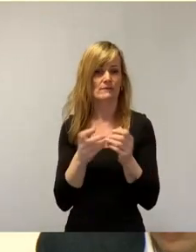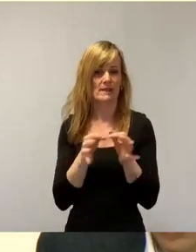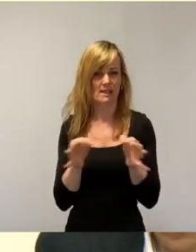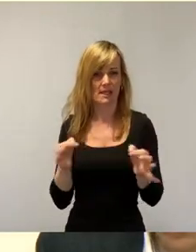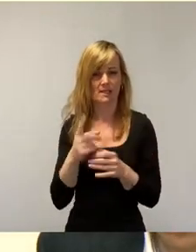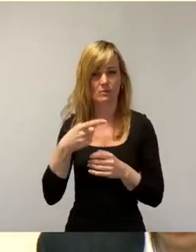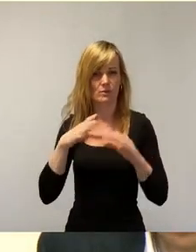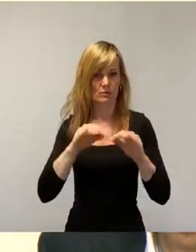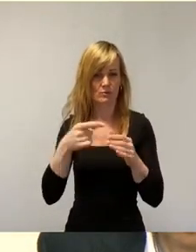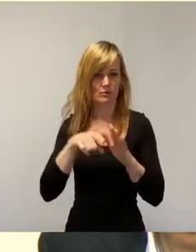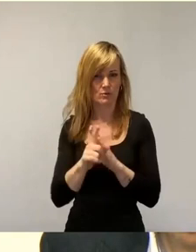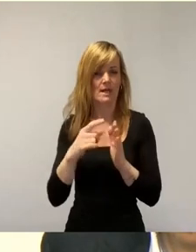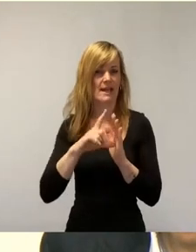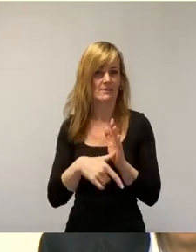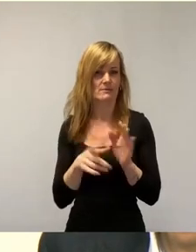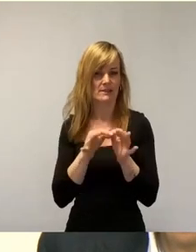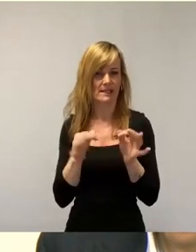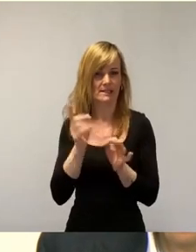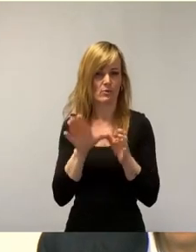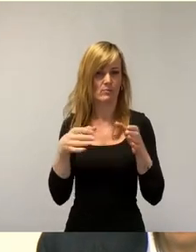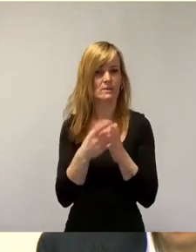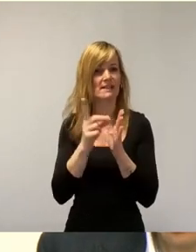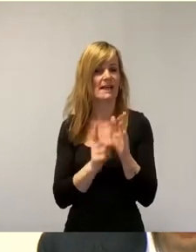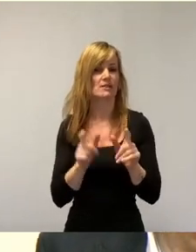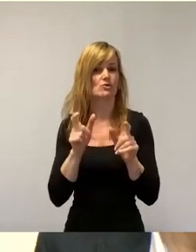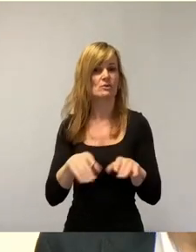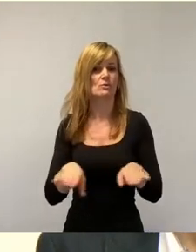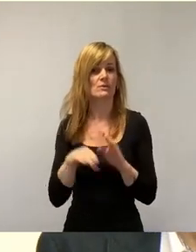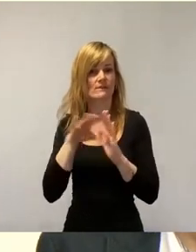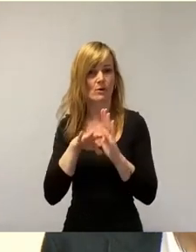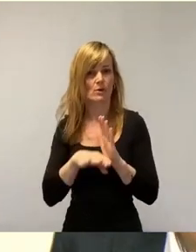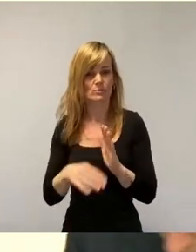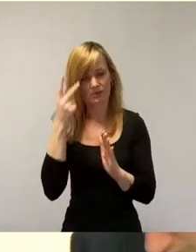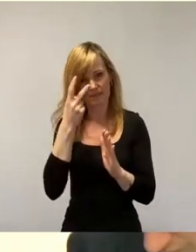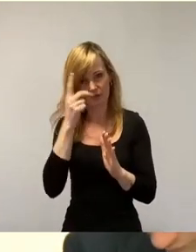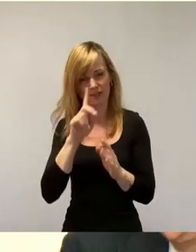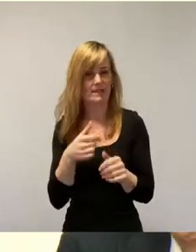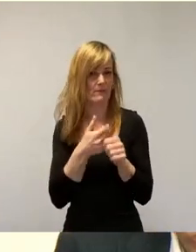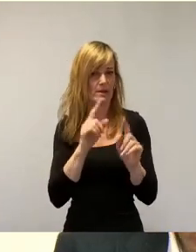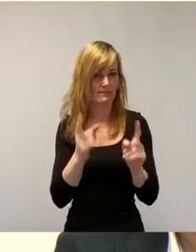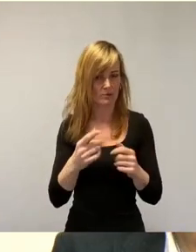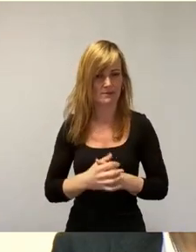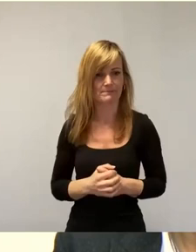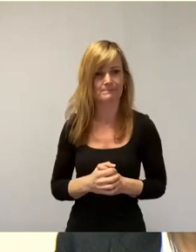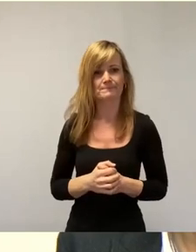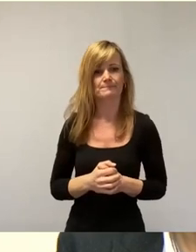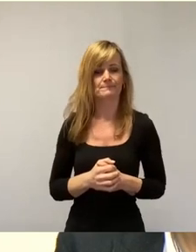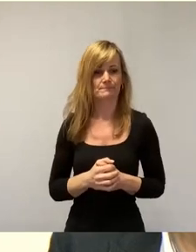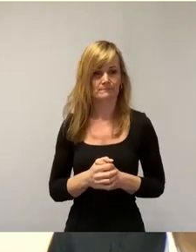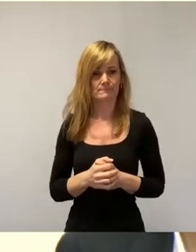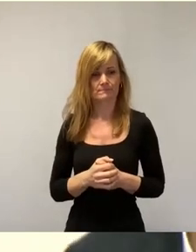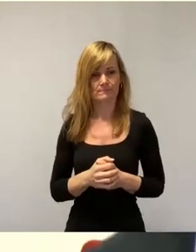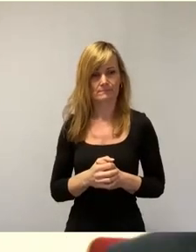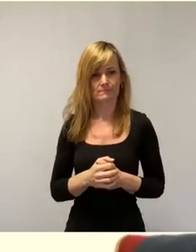Kommunen. Datenschutz-Grundverordnung muss selbstverständlich eingesichert werden. Denn